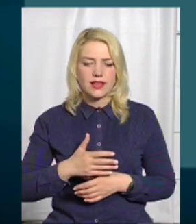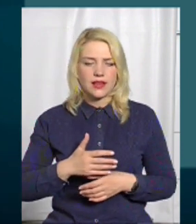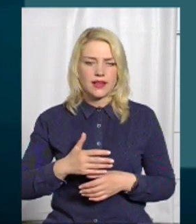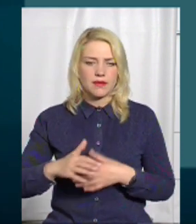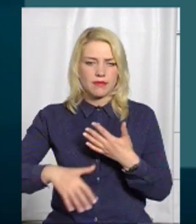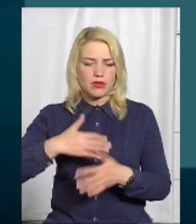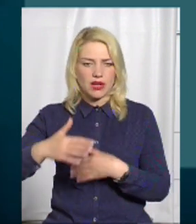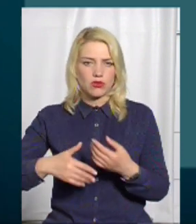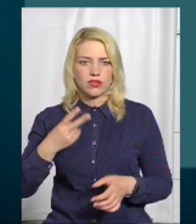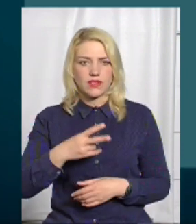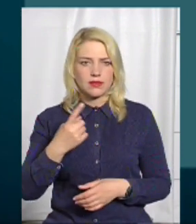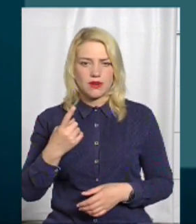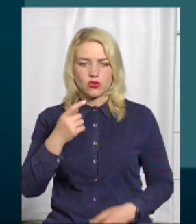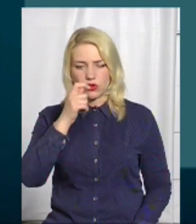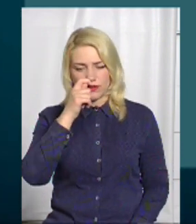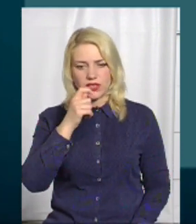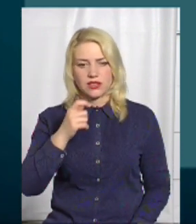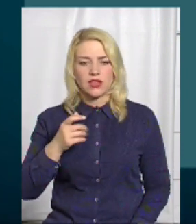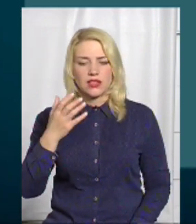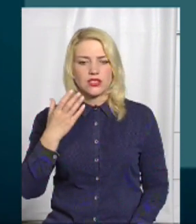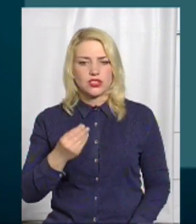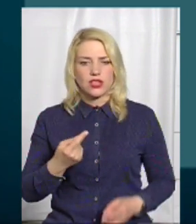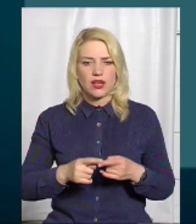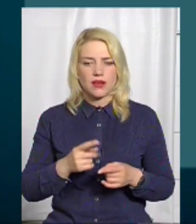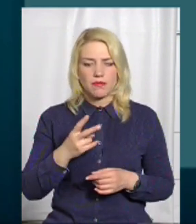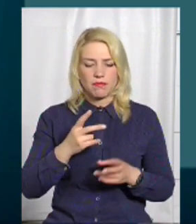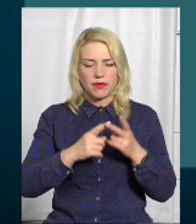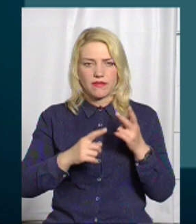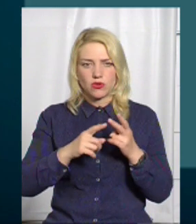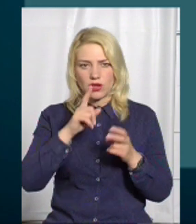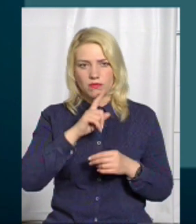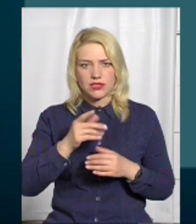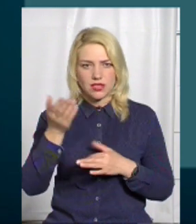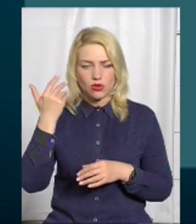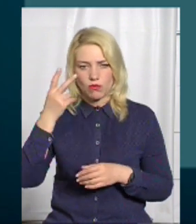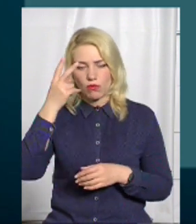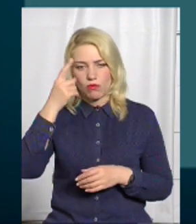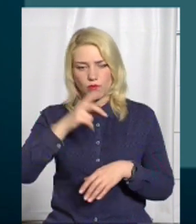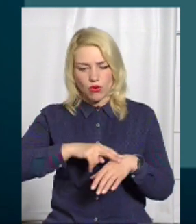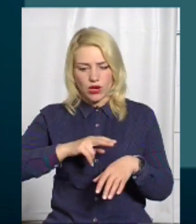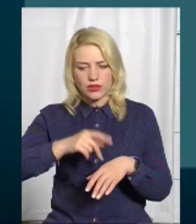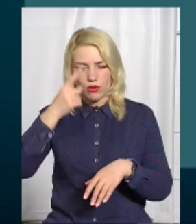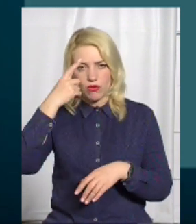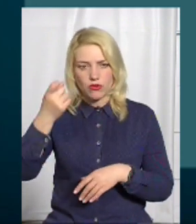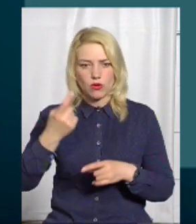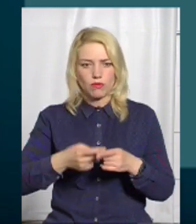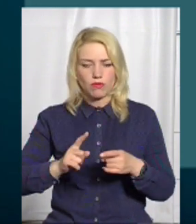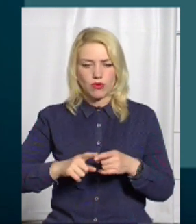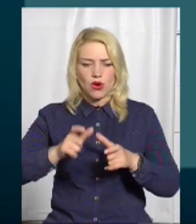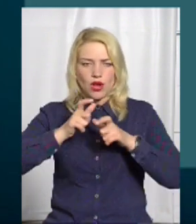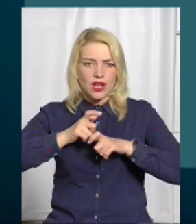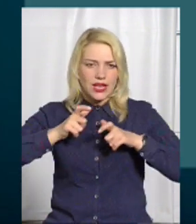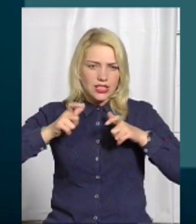квітня ще, тобто півтора місяці тому, поліцію повідомили про кричущі речі,